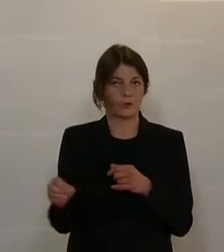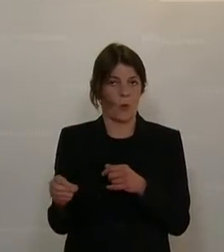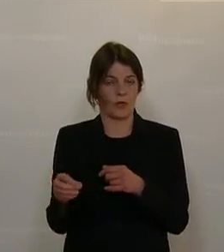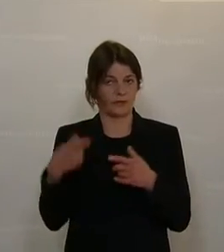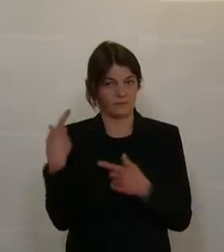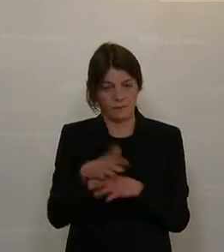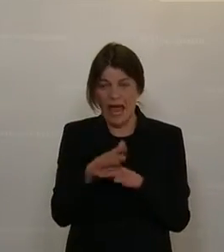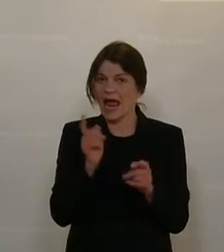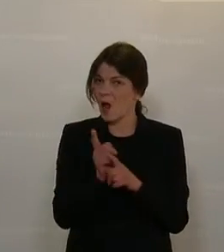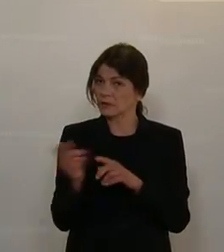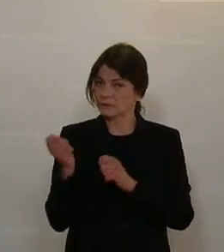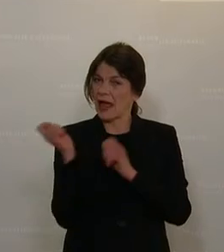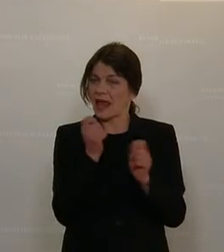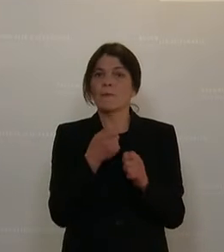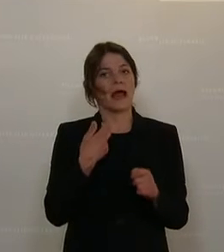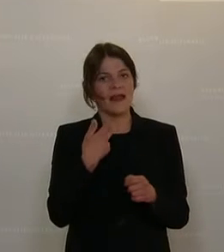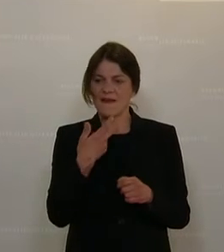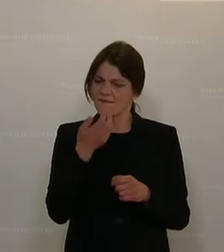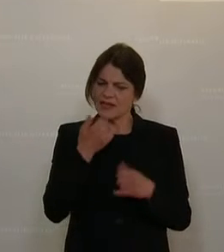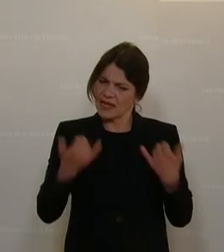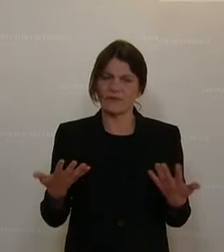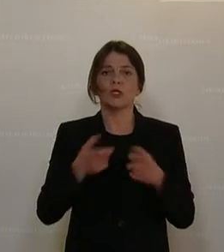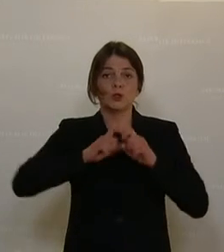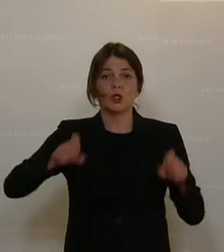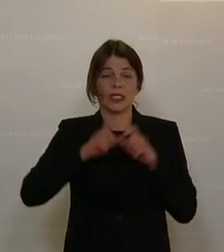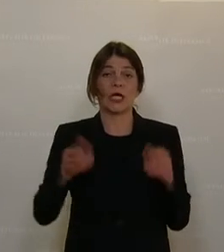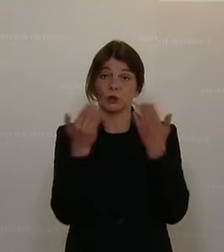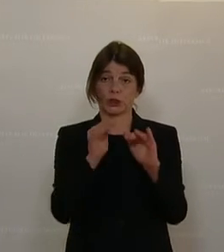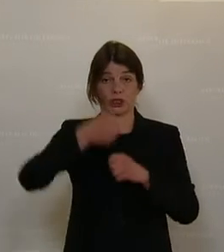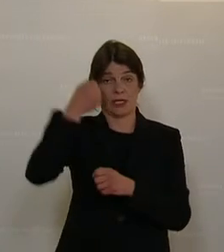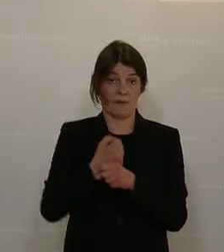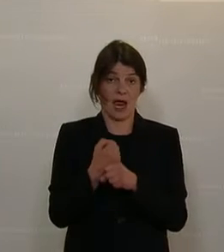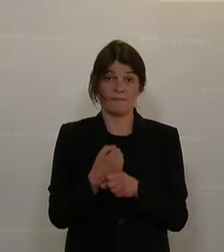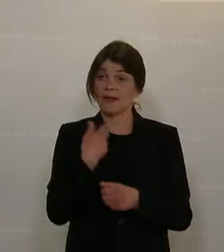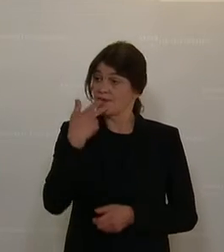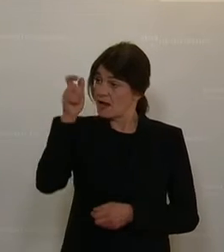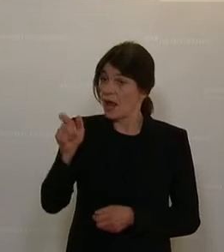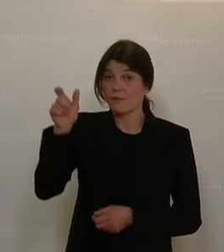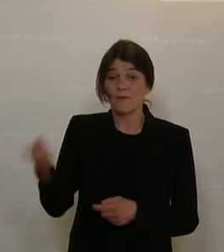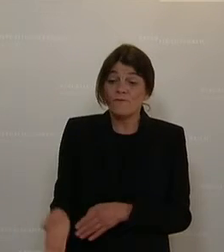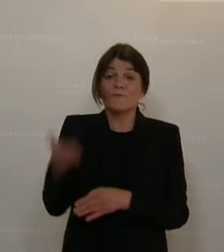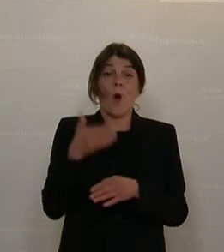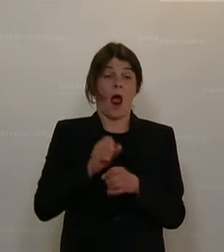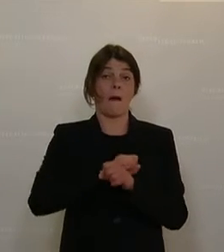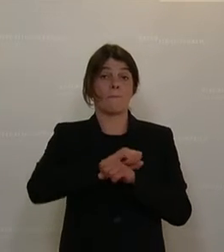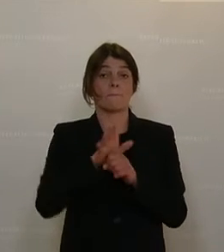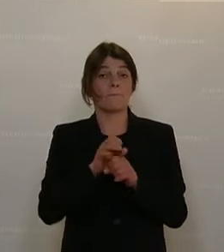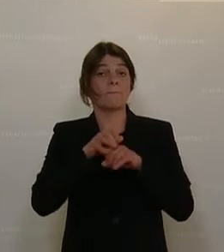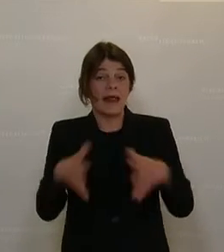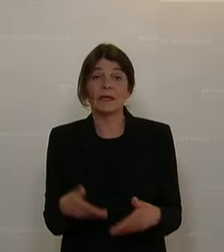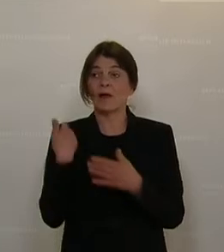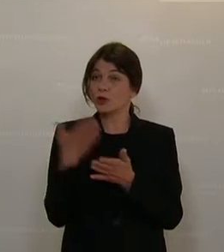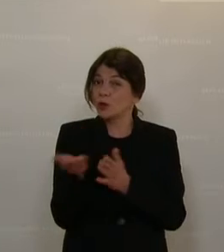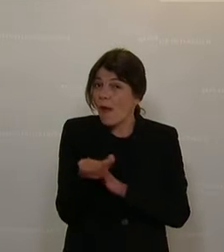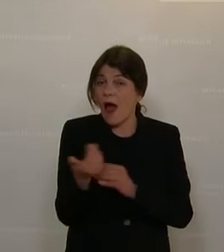Schuldnerschutzschirm zu schüren. Und der Schuldnerschutzschirm dient eigentlich dazu, denjenigen, die bereits vor der Pandemie in Armut